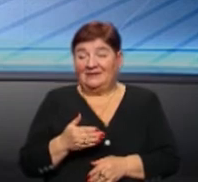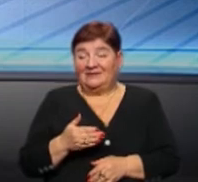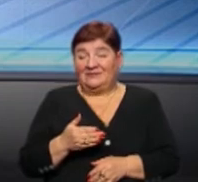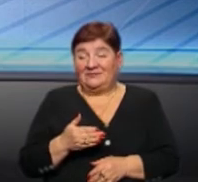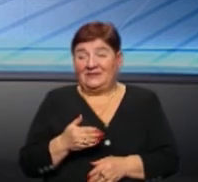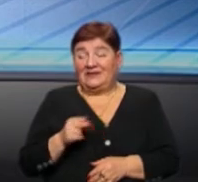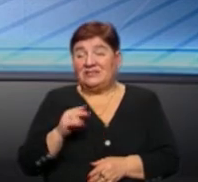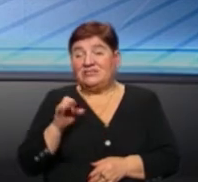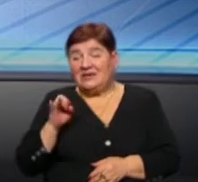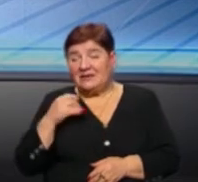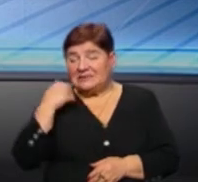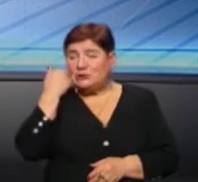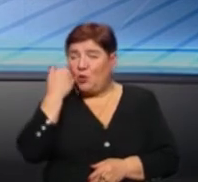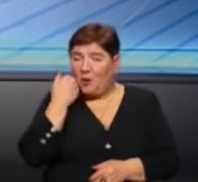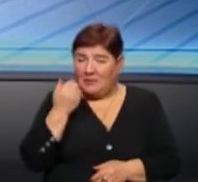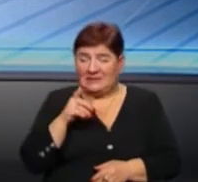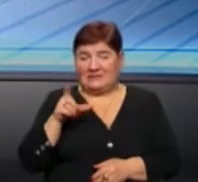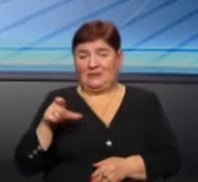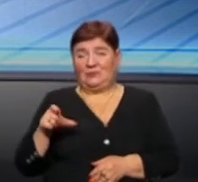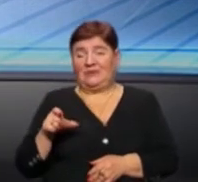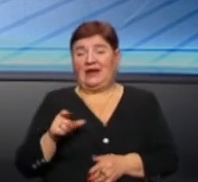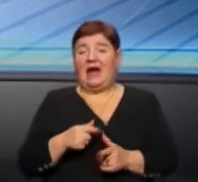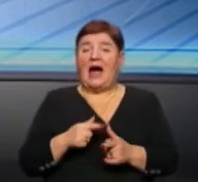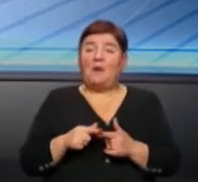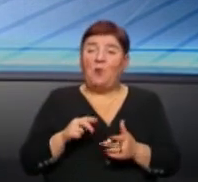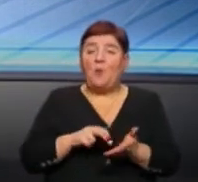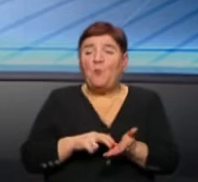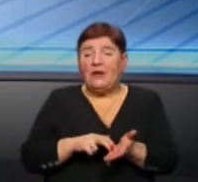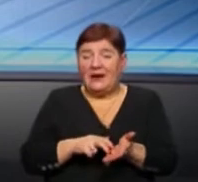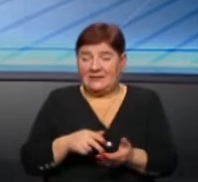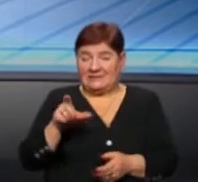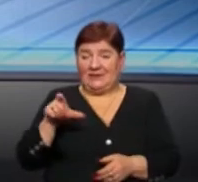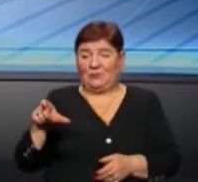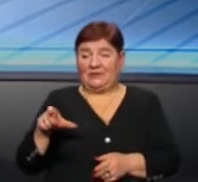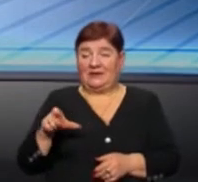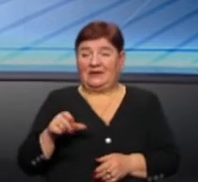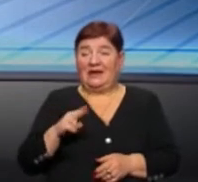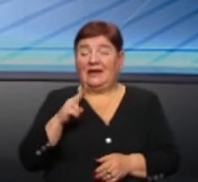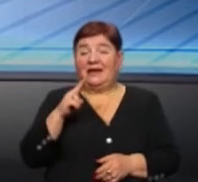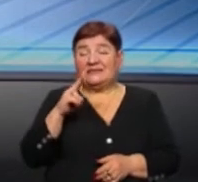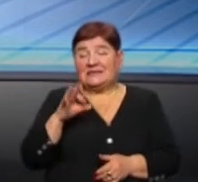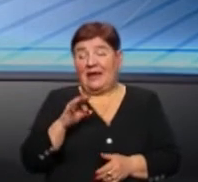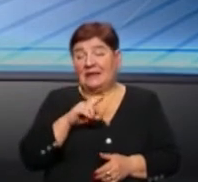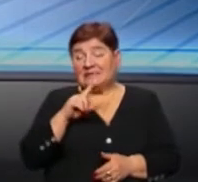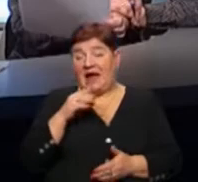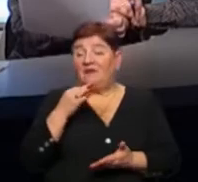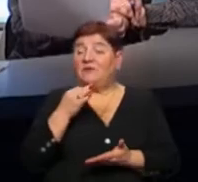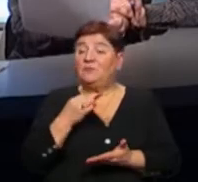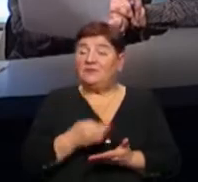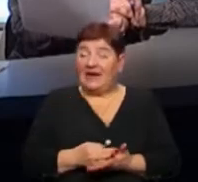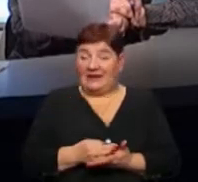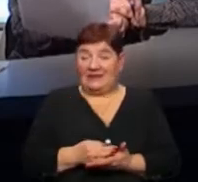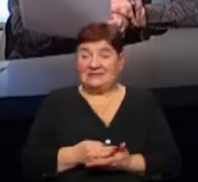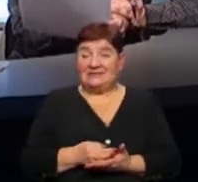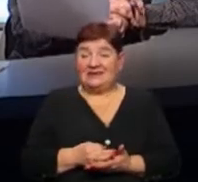соромляться люди, не знаю, чи бояться. Це відповідальність за невідповідальність? Я